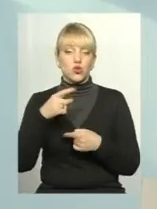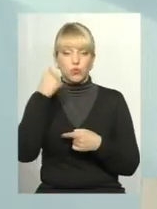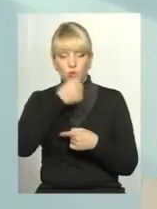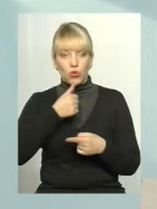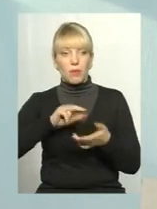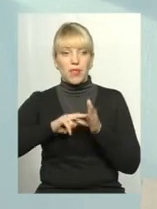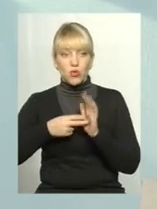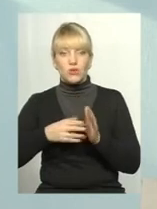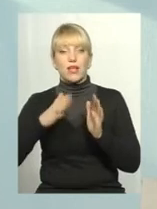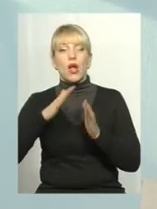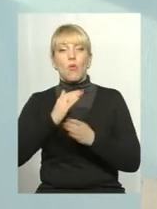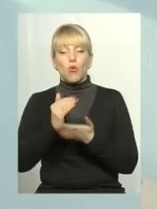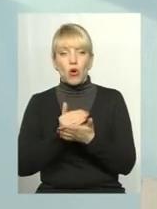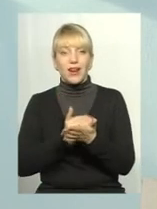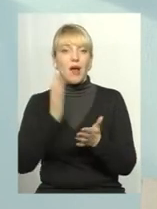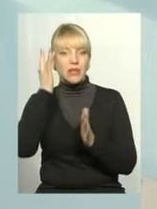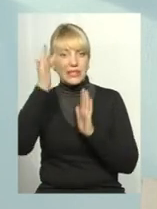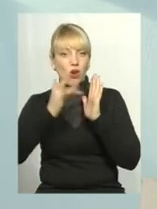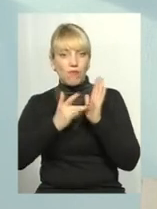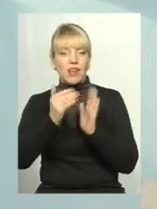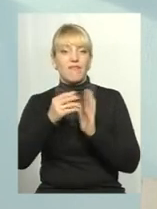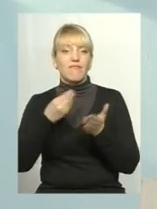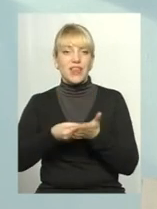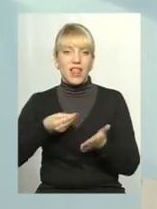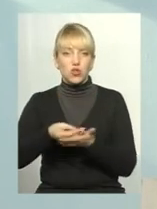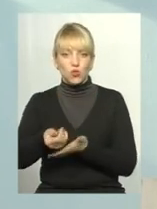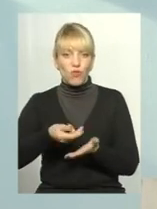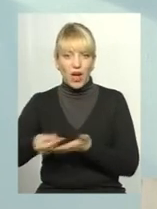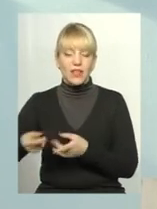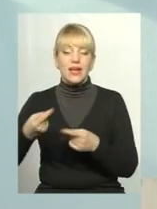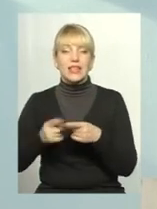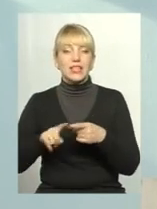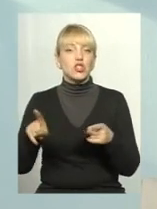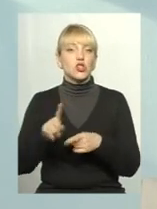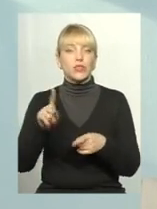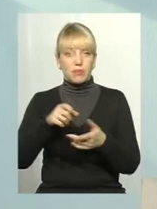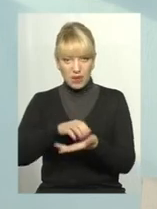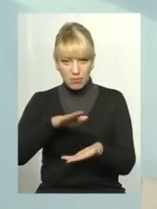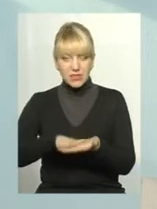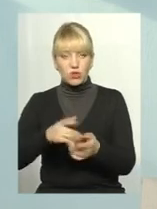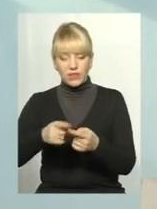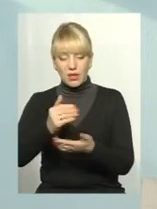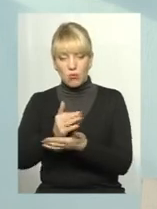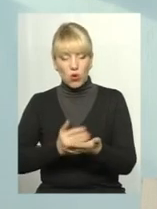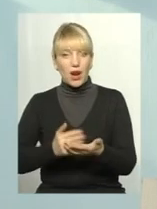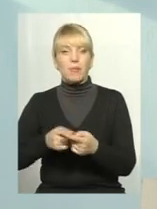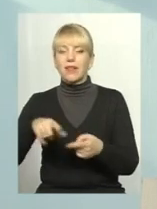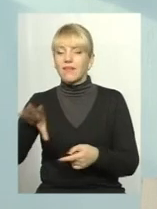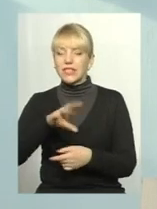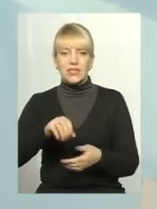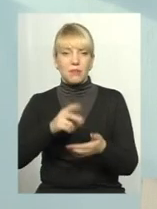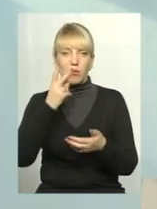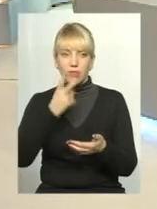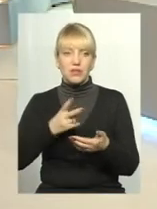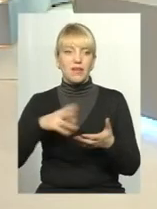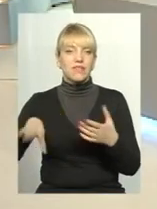програмно-цільове фінансування. Тобто, те, що в цій програмі записано, а там практично передбачено